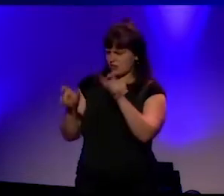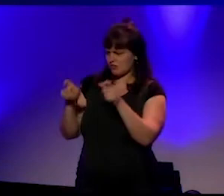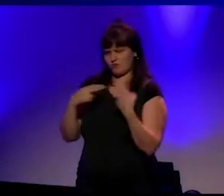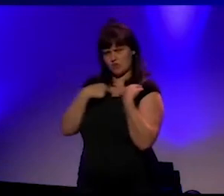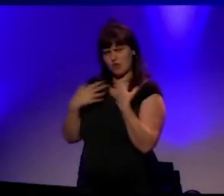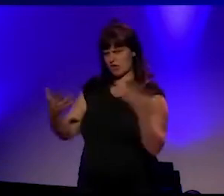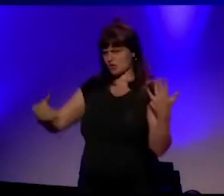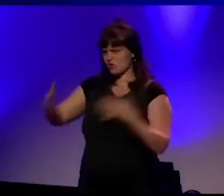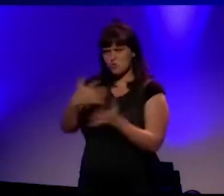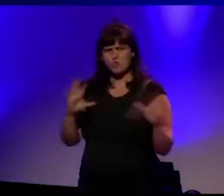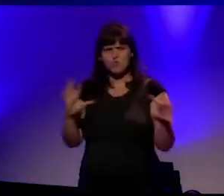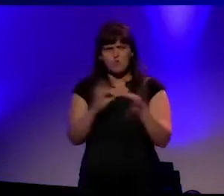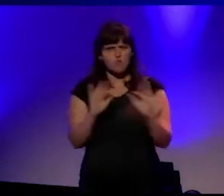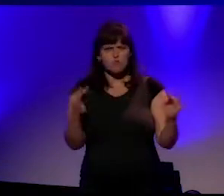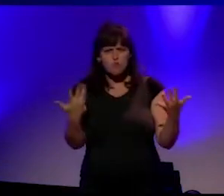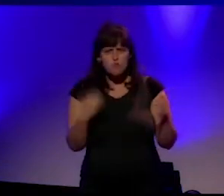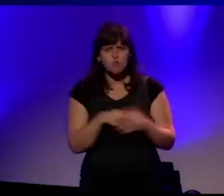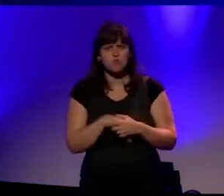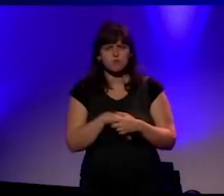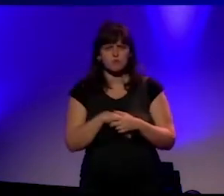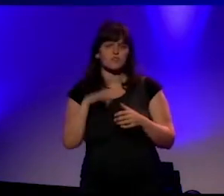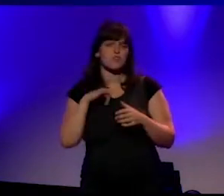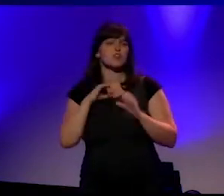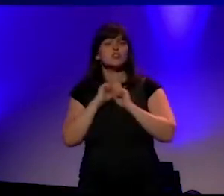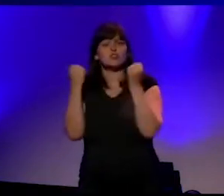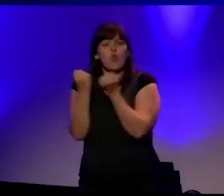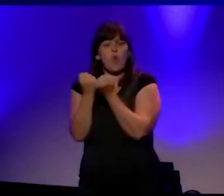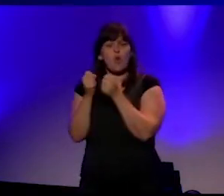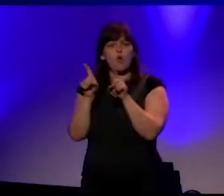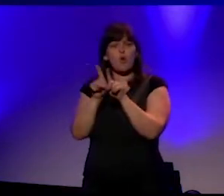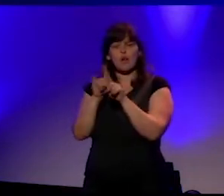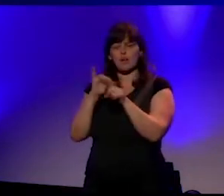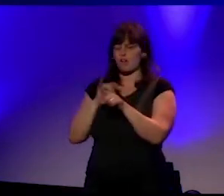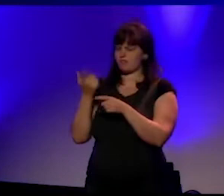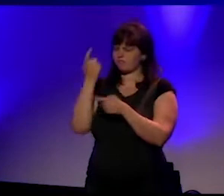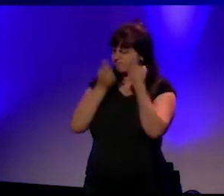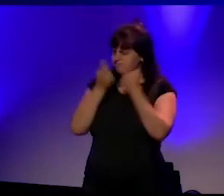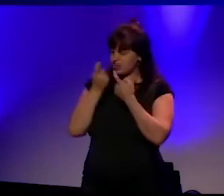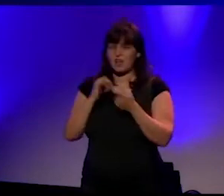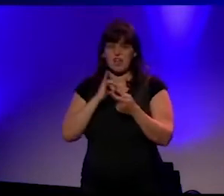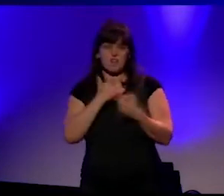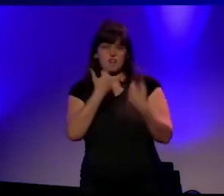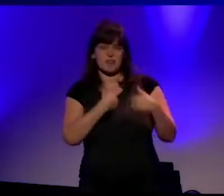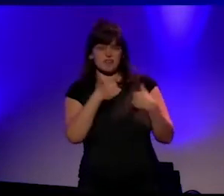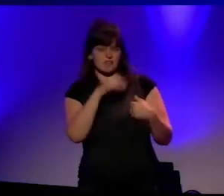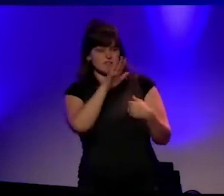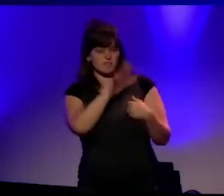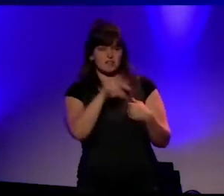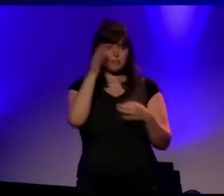typisch stellen. Hoe komt het dat menselijk gedrag onder omstandigheden verandert? En welke rol speelt groepsdruk daarbij?